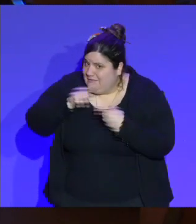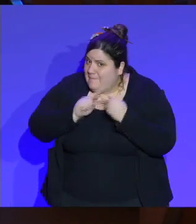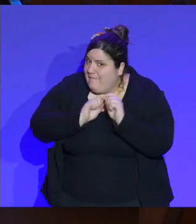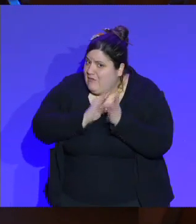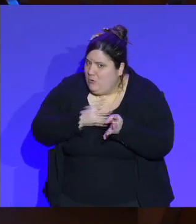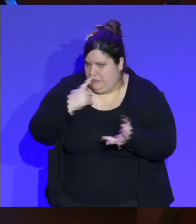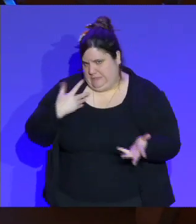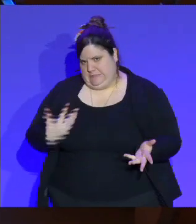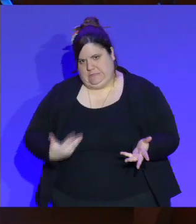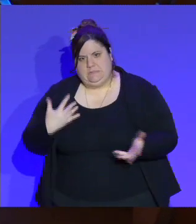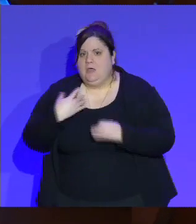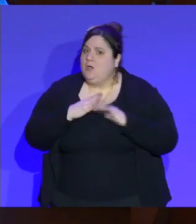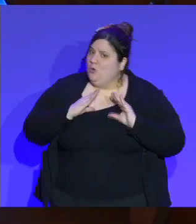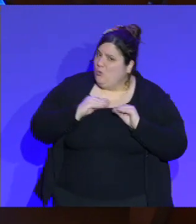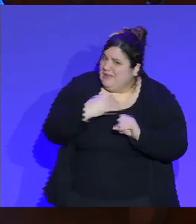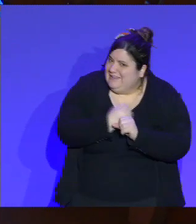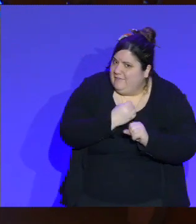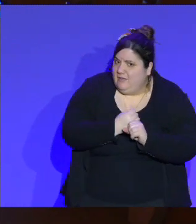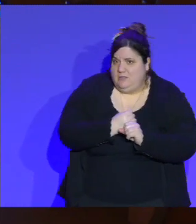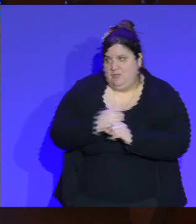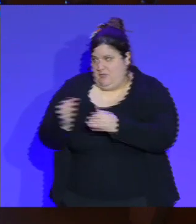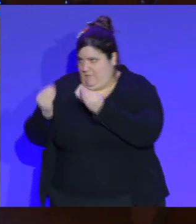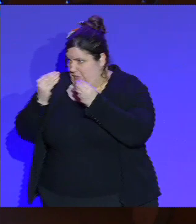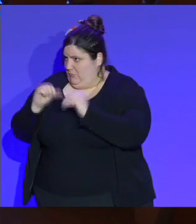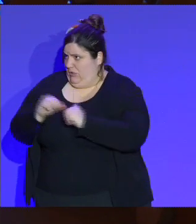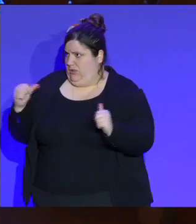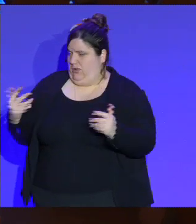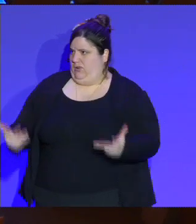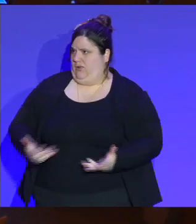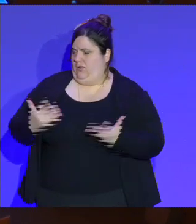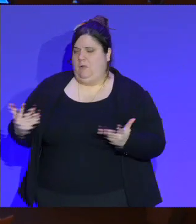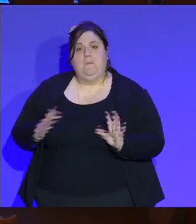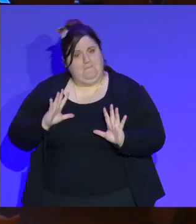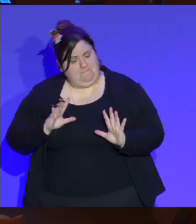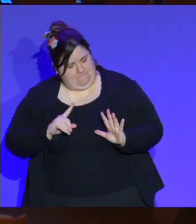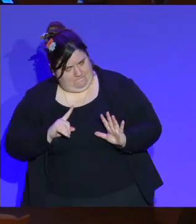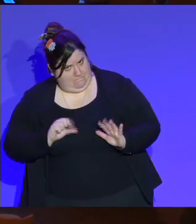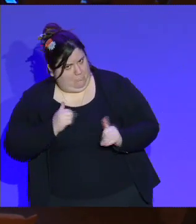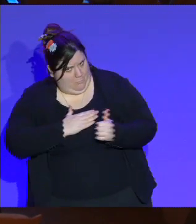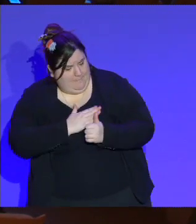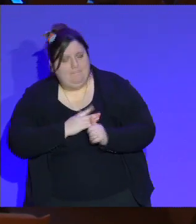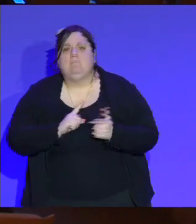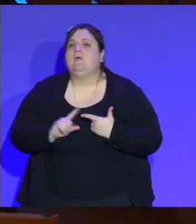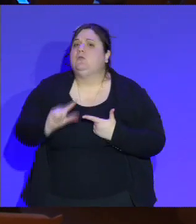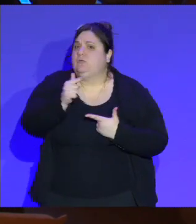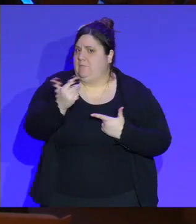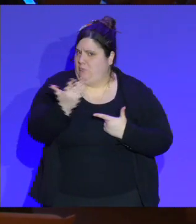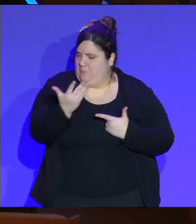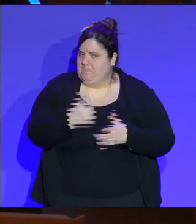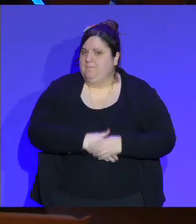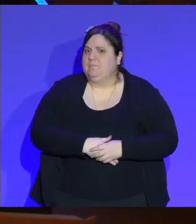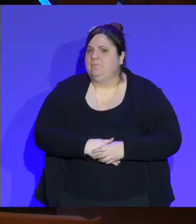deuxième point que je voulais soulever avec vous pour moderniser effectivement la filière du sport. On a un enjeu de transition